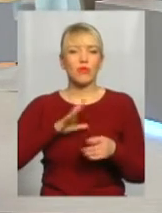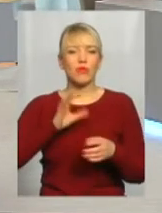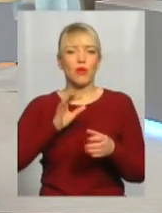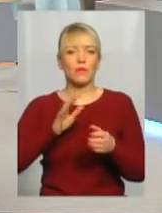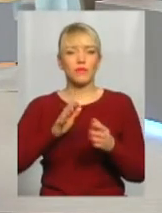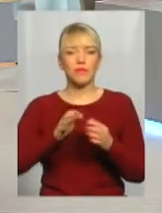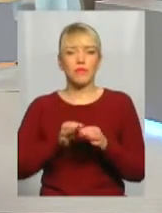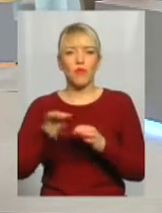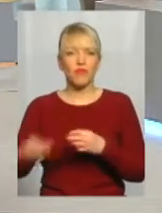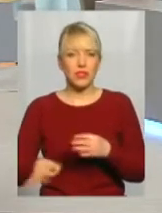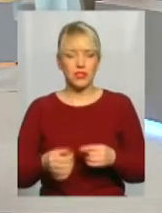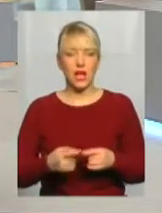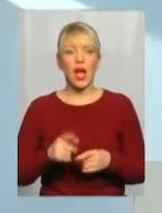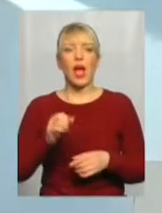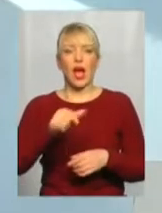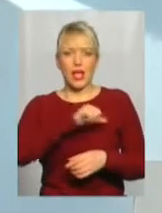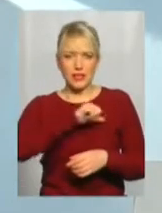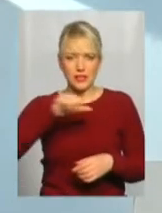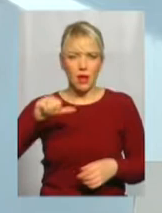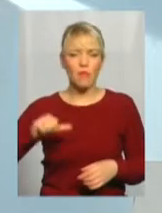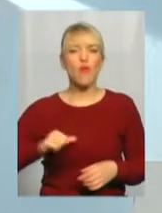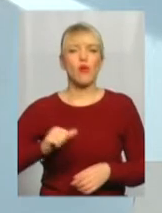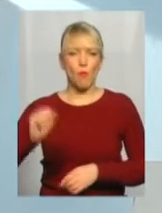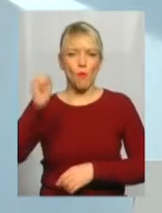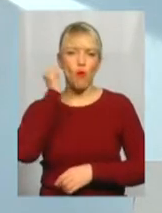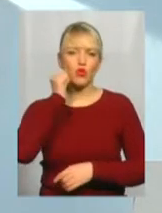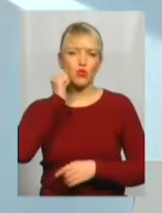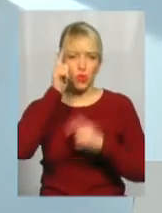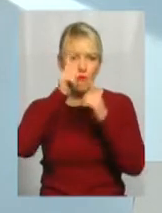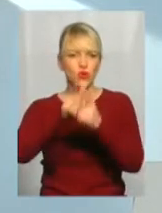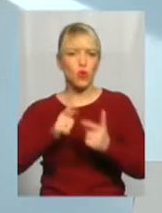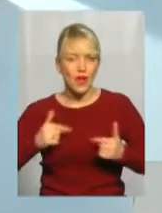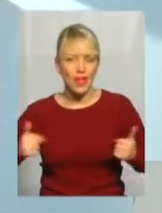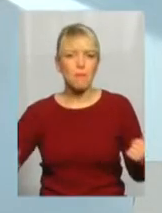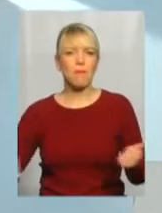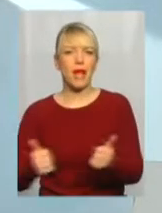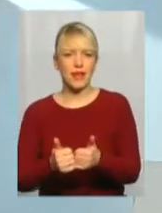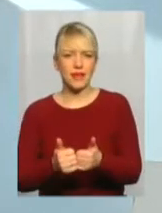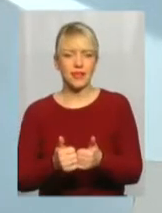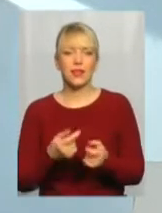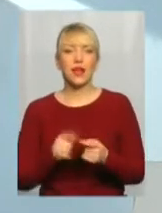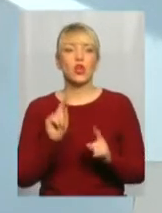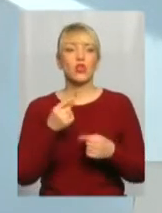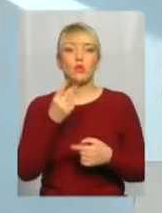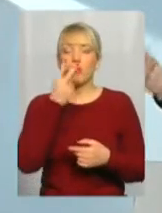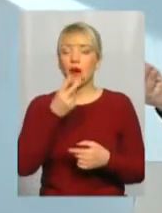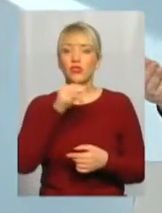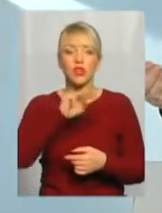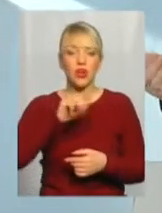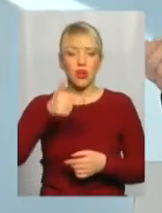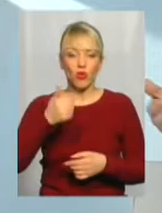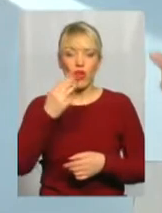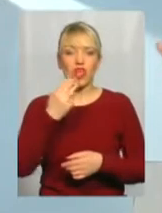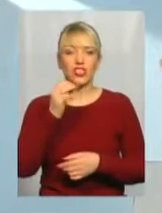Російської Московської імперії. Чому ми завжди бачимо Тараса Шевченка? От я вам кажу,